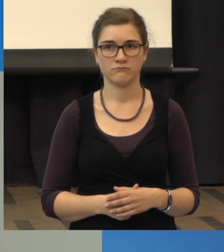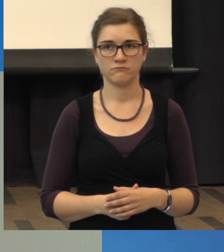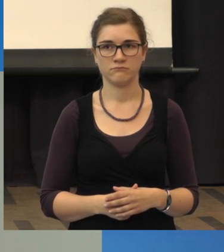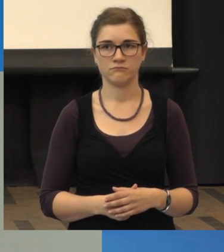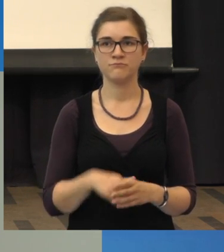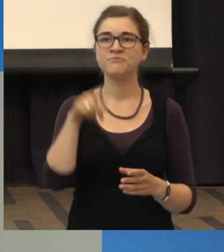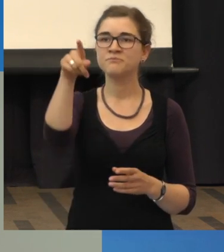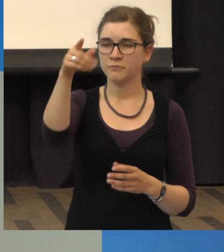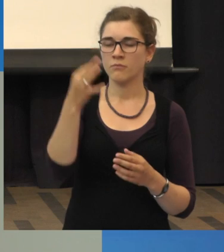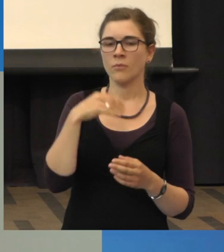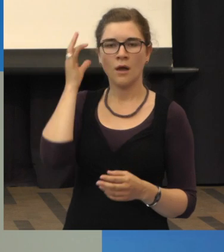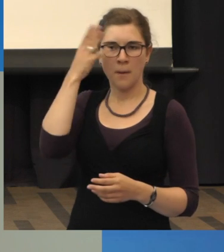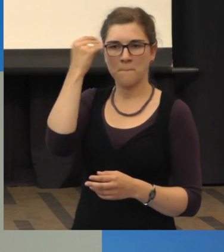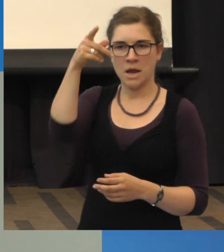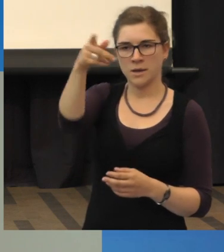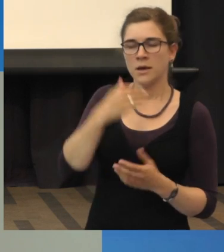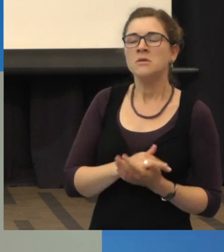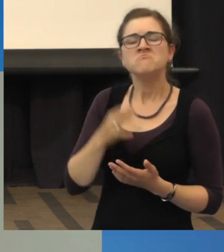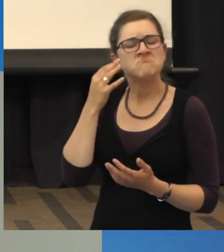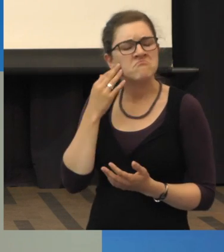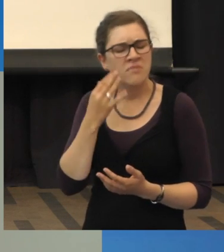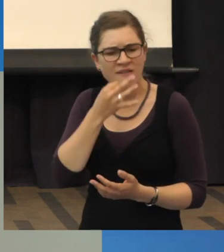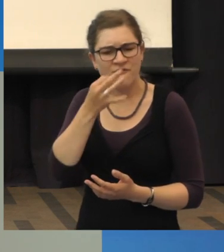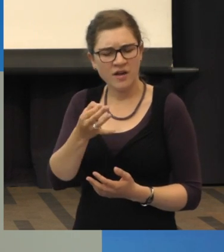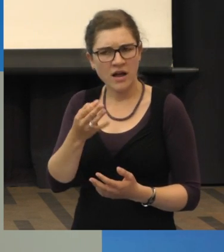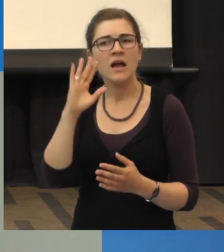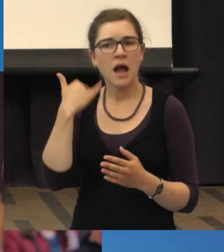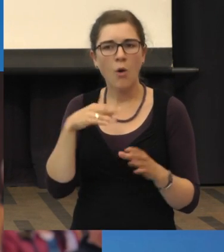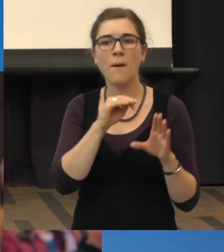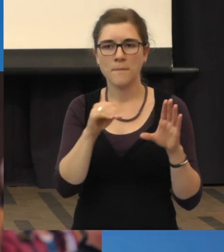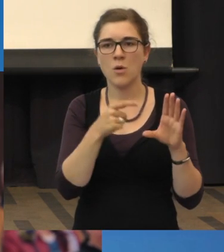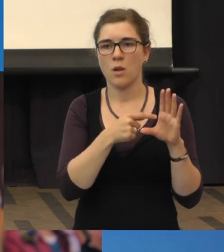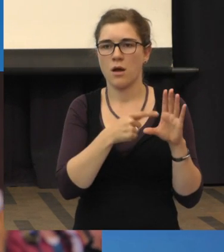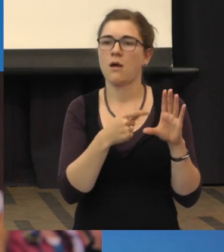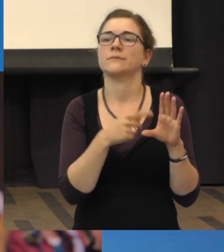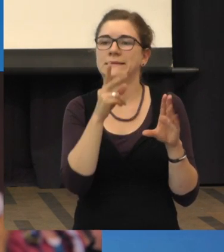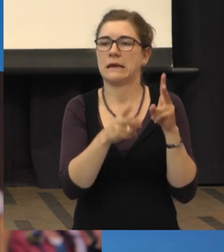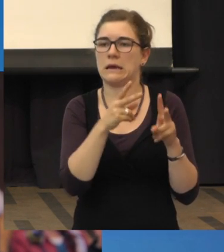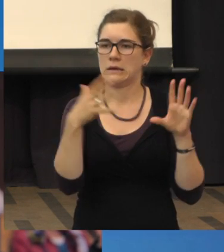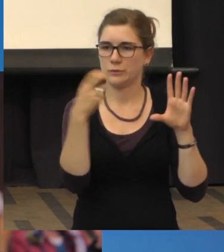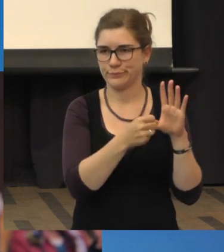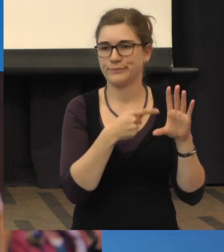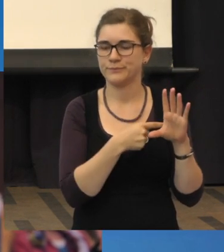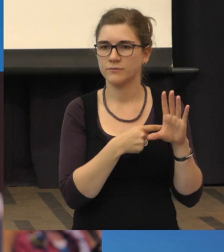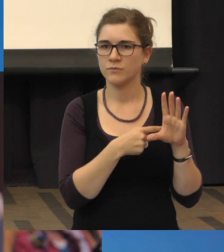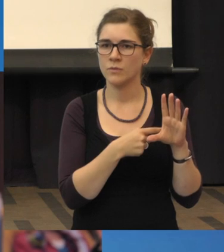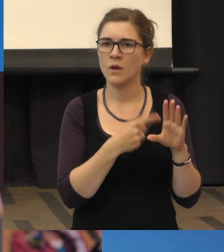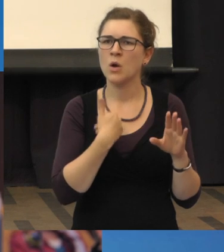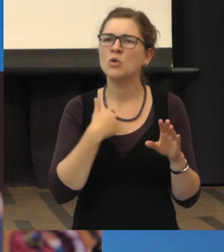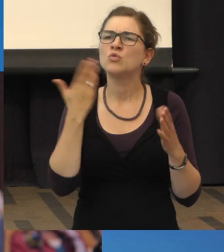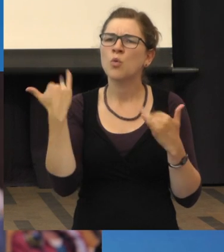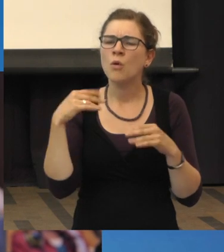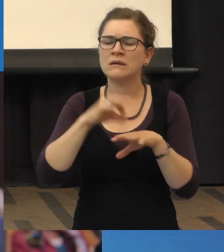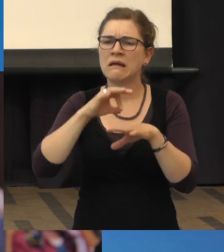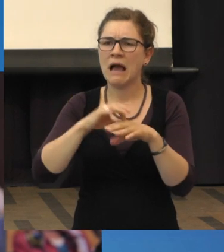Ja, ich habe mal eine Frage und zwar bei mir wurde auch Magula festgestellt und ich habe eine Kapsel verschrieben